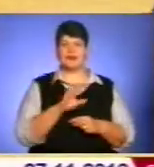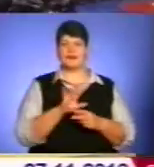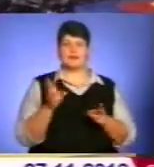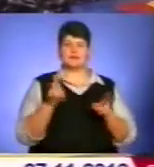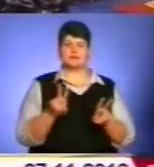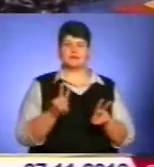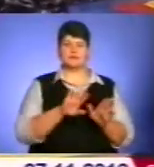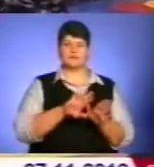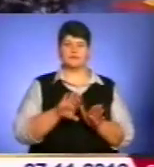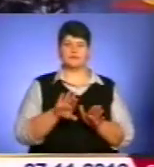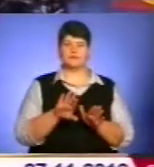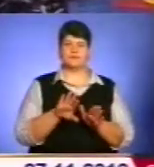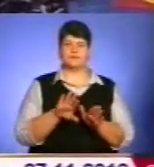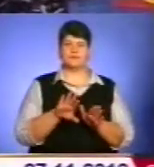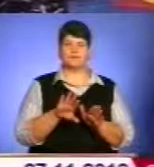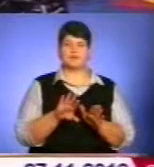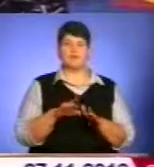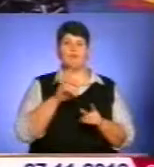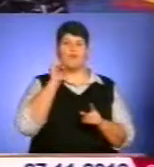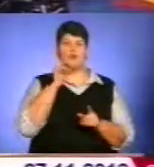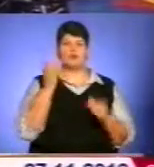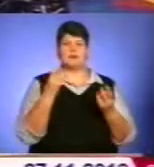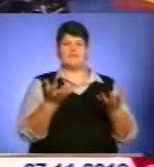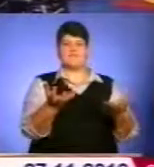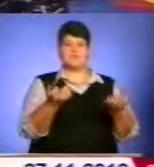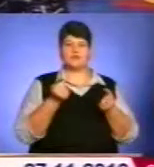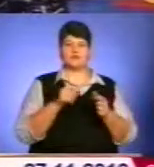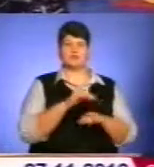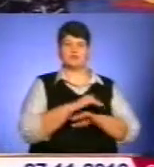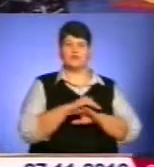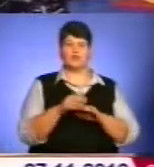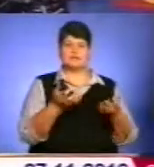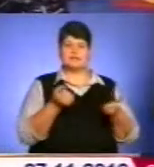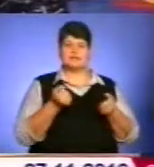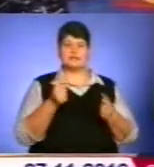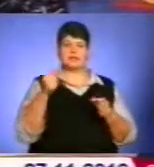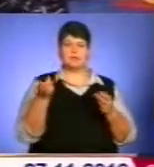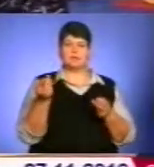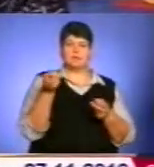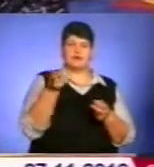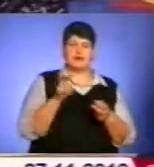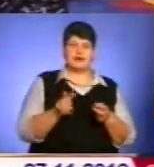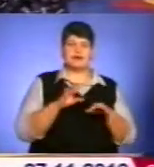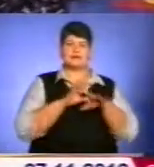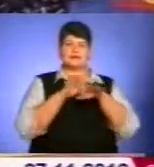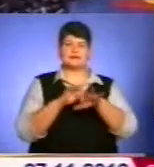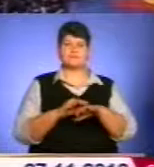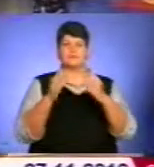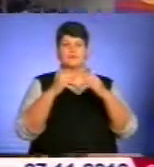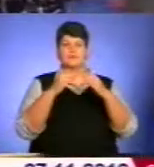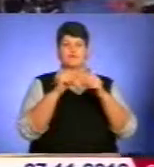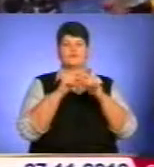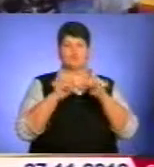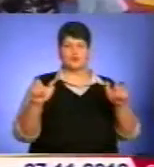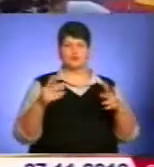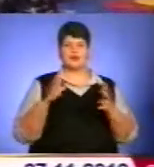Наше завдання – молодь витягнути з вулиці і перевезти в такі заклади, в зали, щоб молодь більш